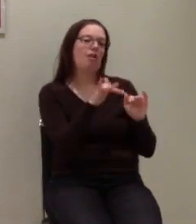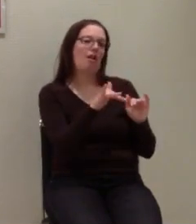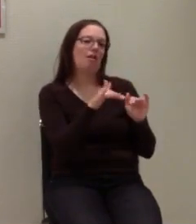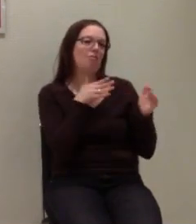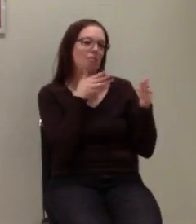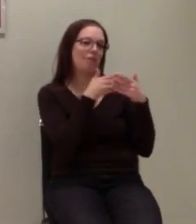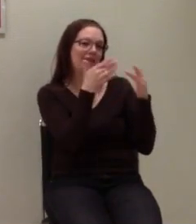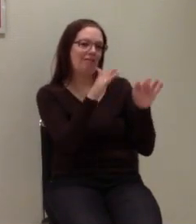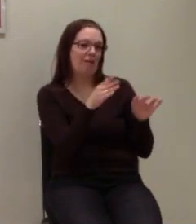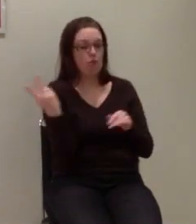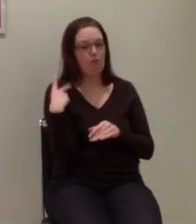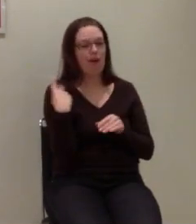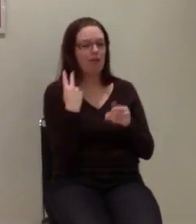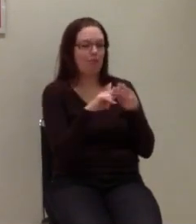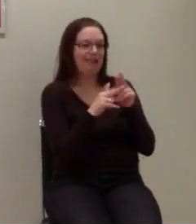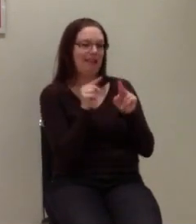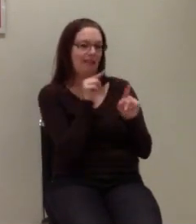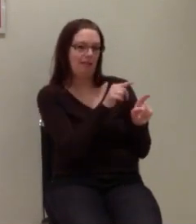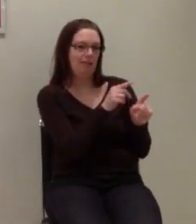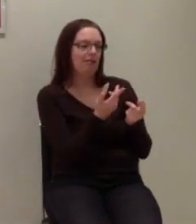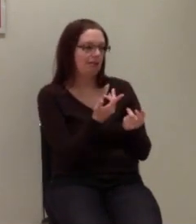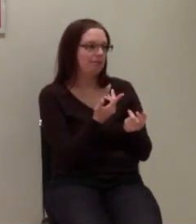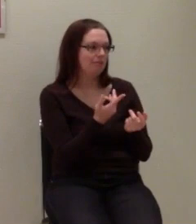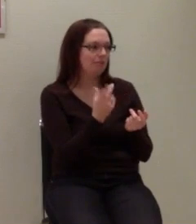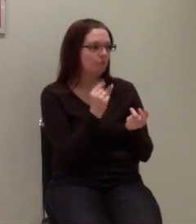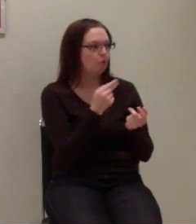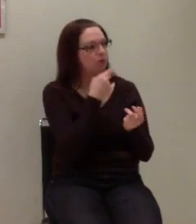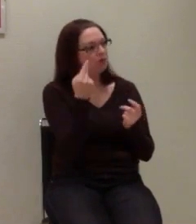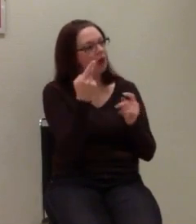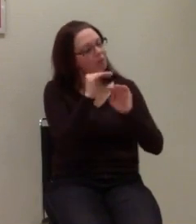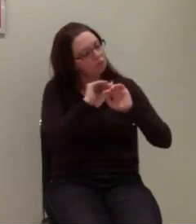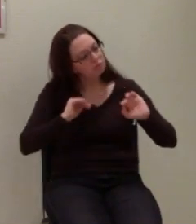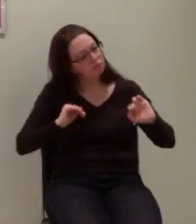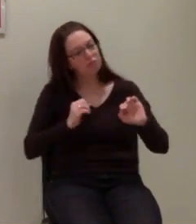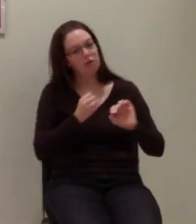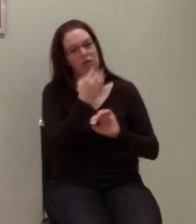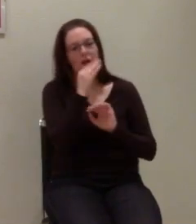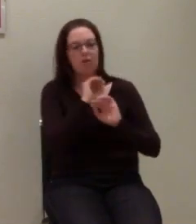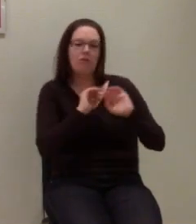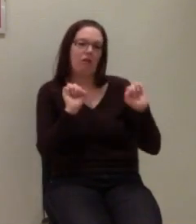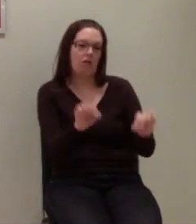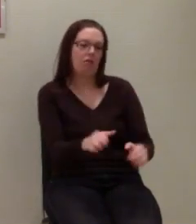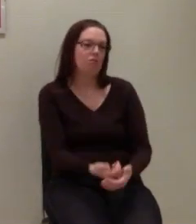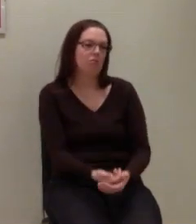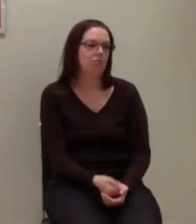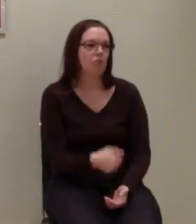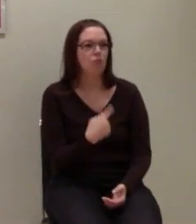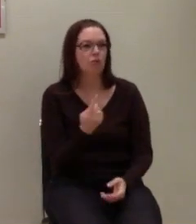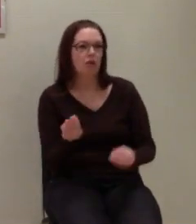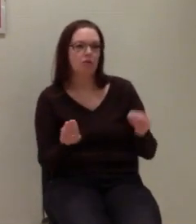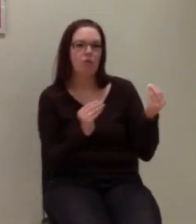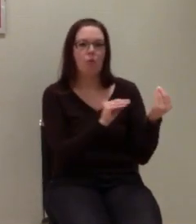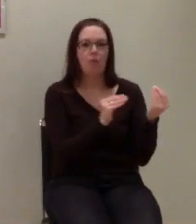mit drin. Dann würden wir eh immer das eine mit dem anderen kombinieren. Wie wäre es?